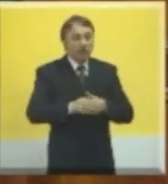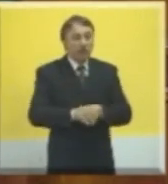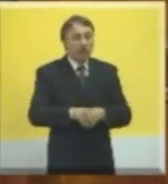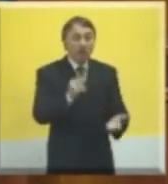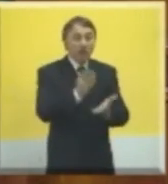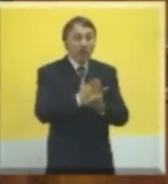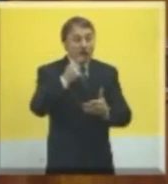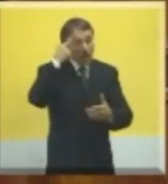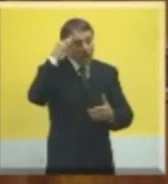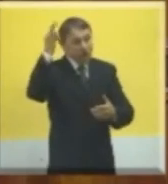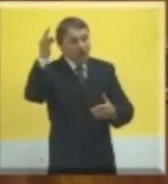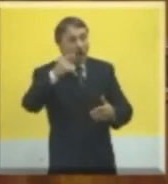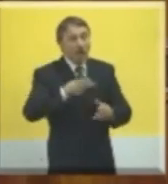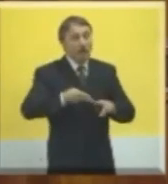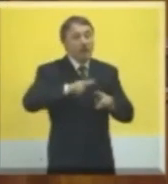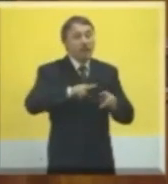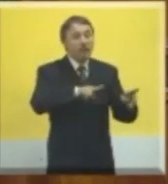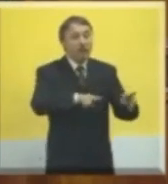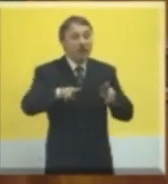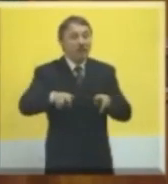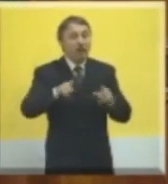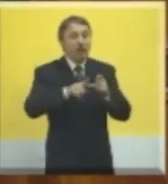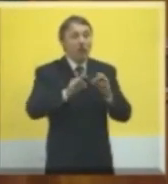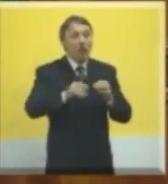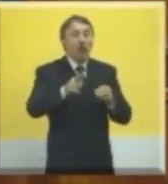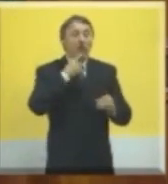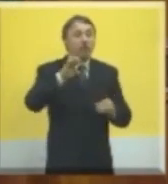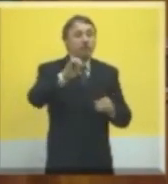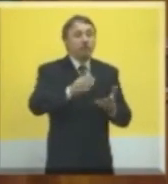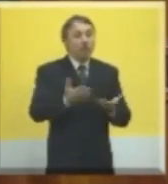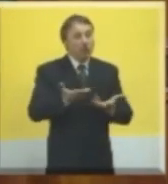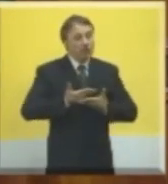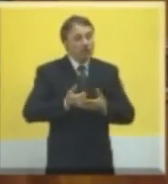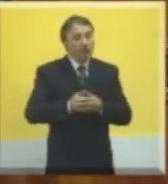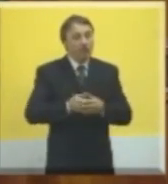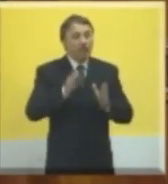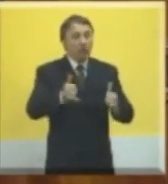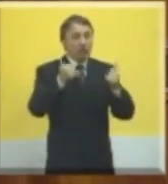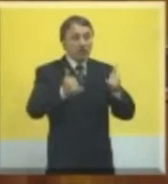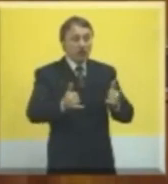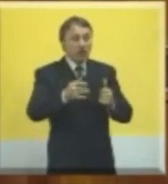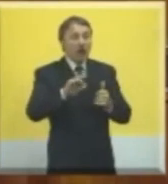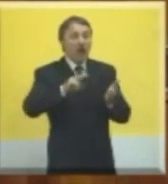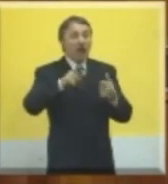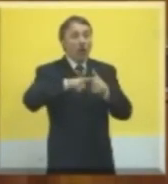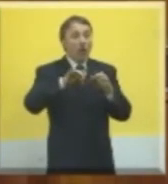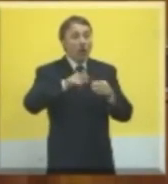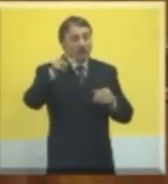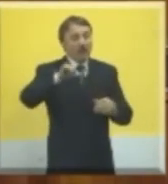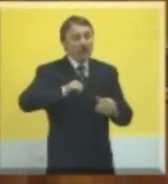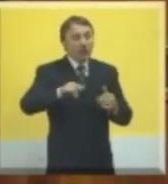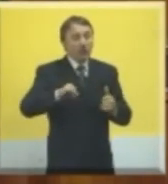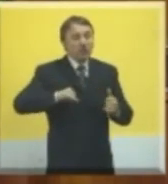Bila je to ideja najviših nacionalnih prava i dobre ekonomske logike. Zato se danas autonomija Vojvodine u Srbiji